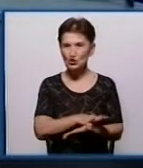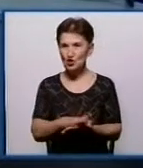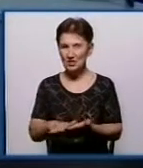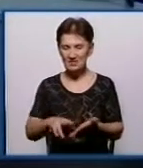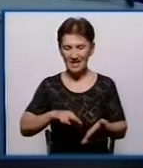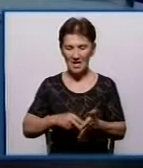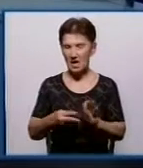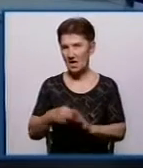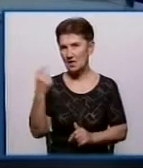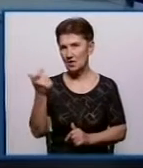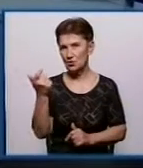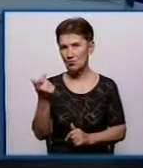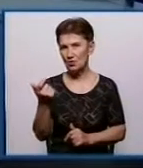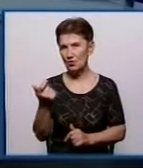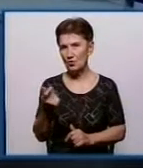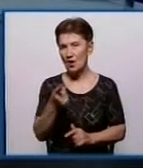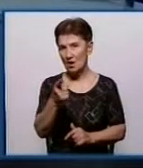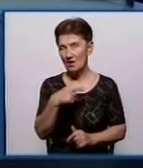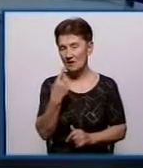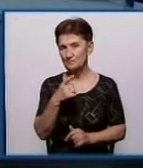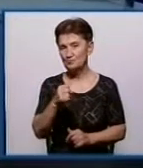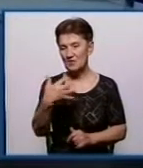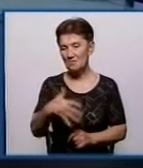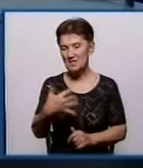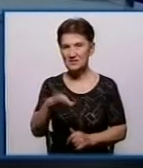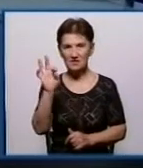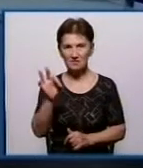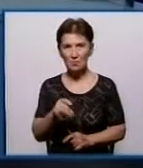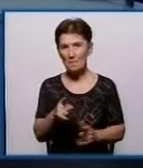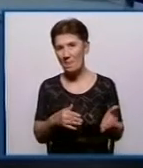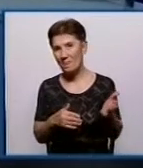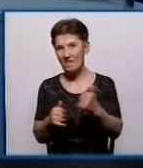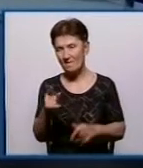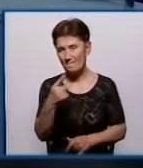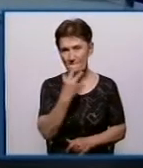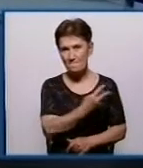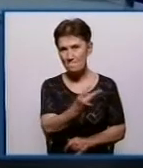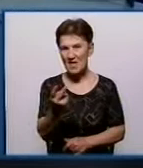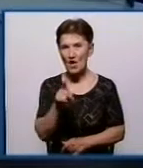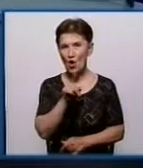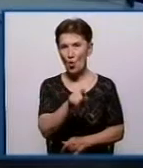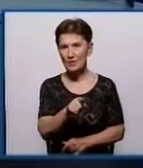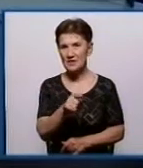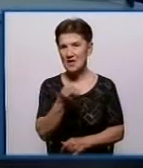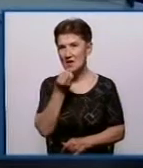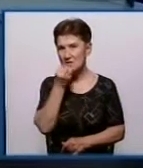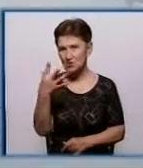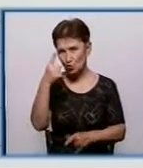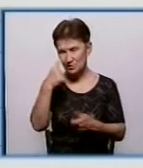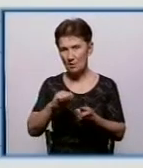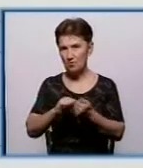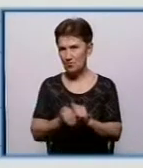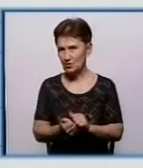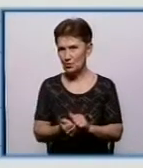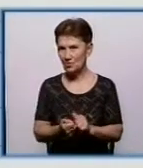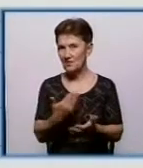25% і потім ще на 25%. Але загалом 50%. Давайте подивимося на цифри, адже візуально вони тоді добре запам'ятовуються. Отже,